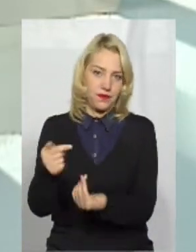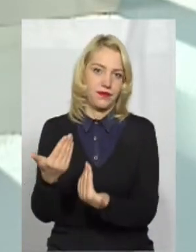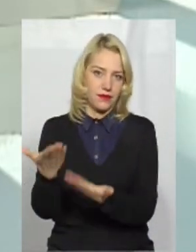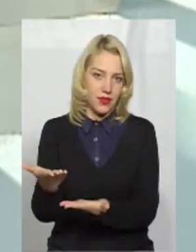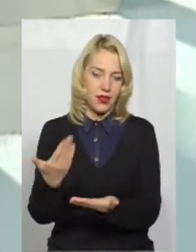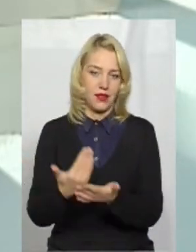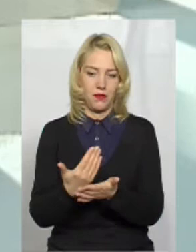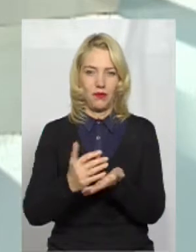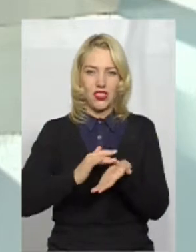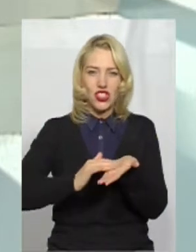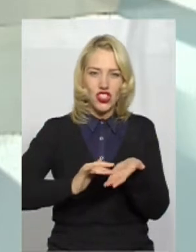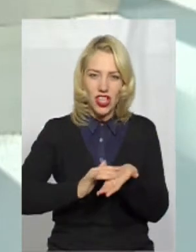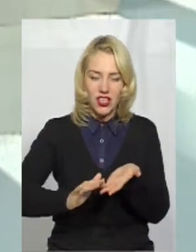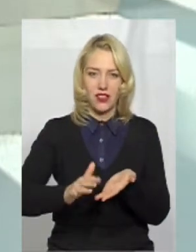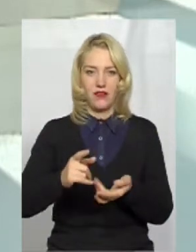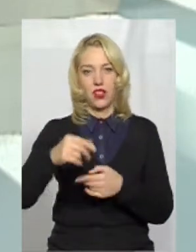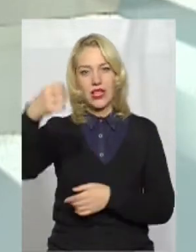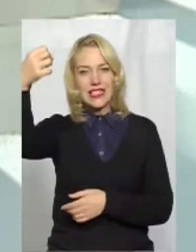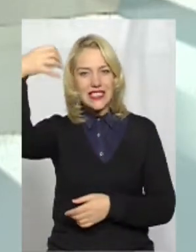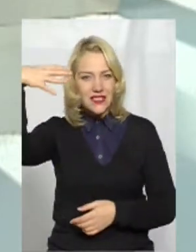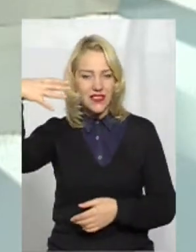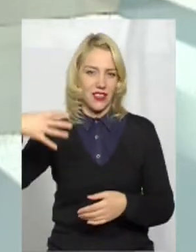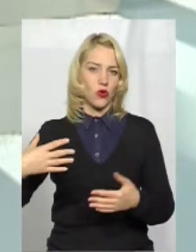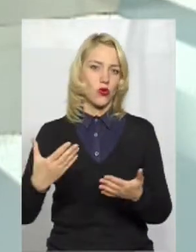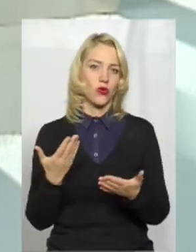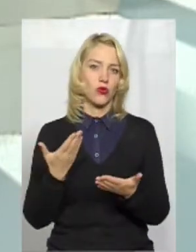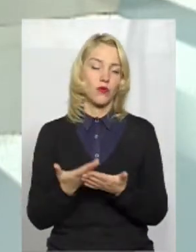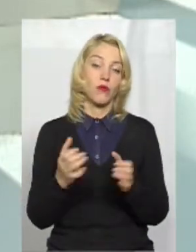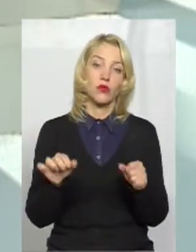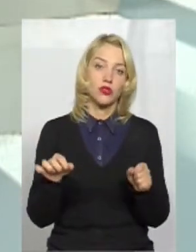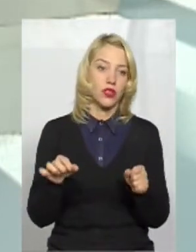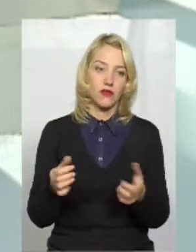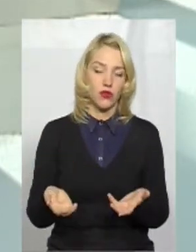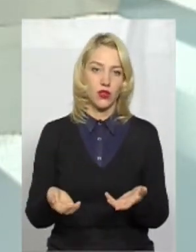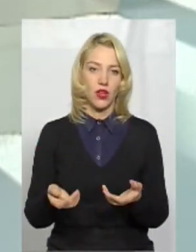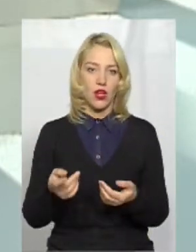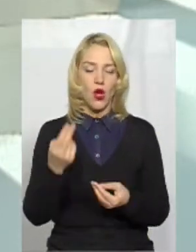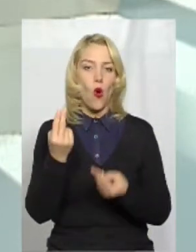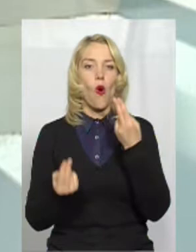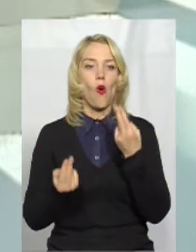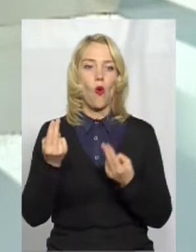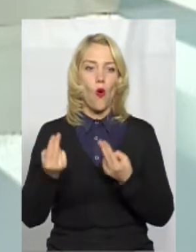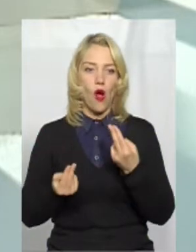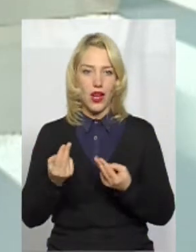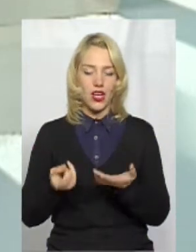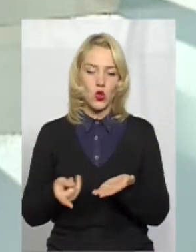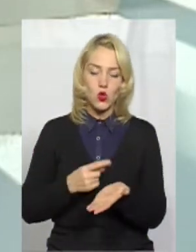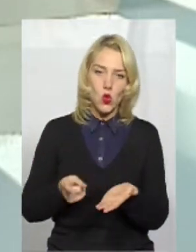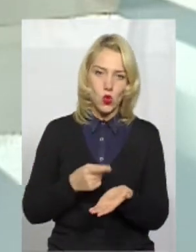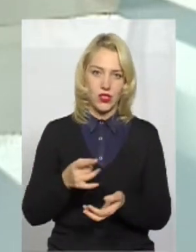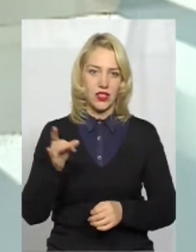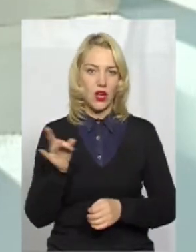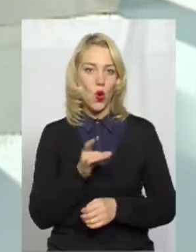шрифти, і освітлення, і, можливо, колір зошиті, можливо,